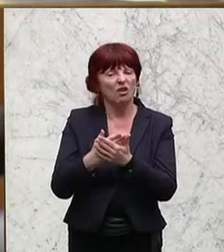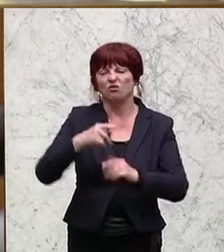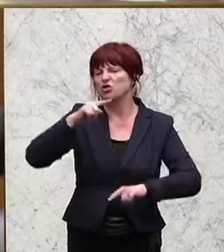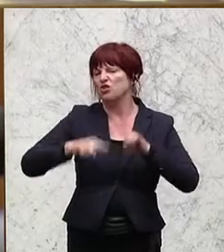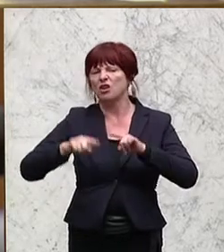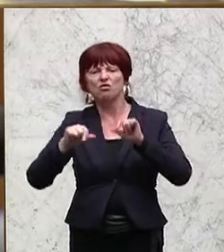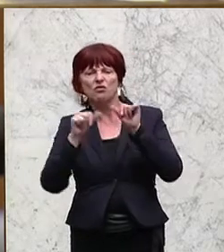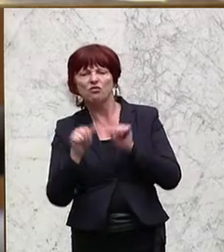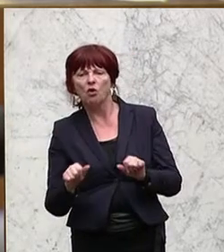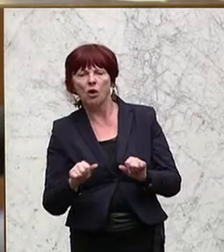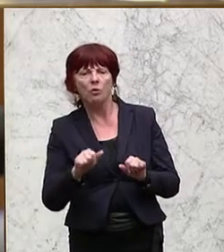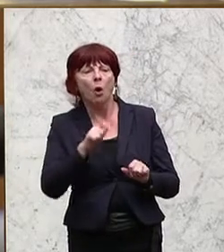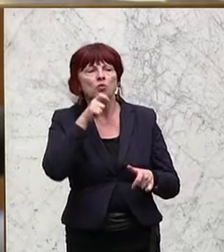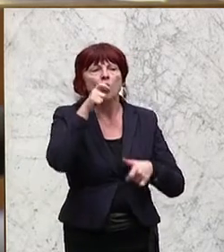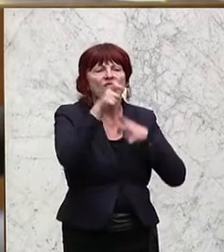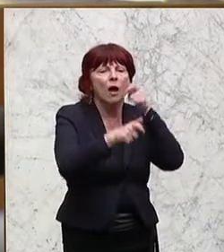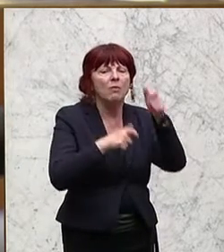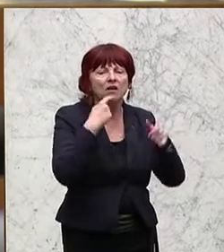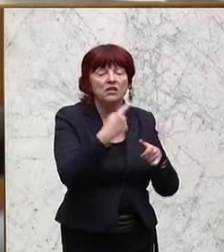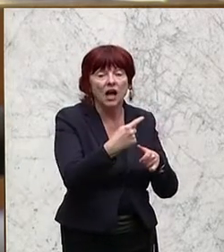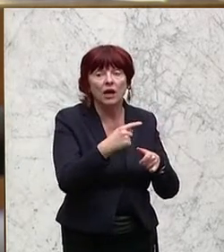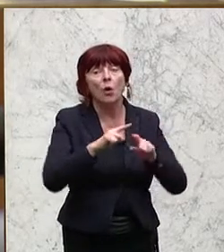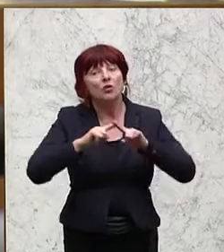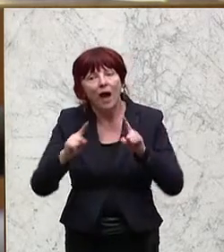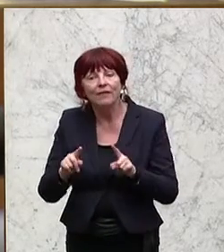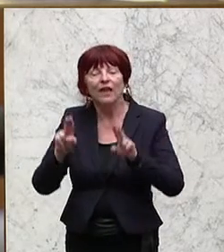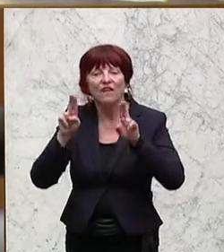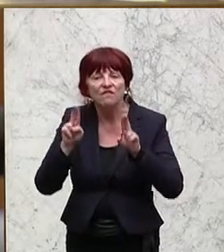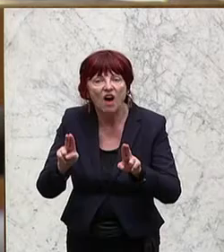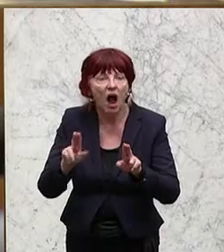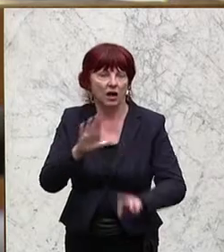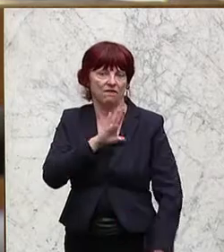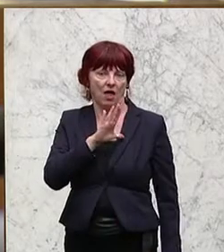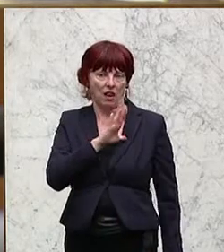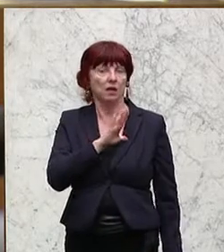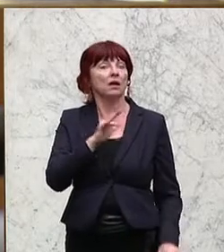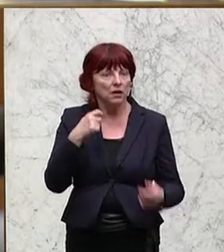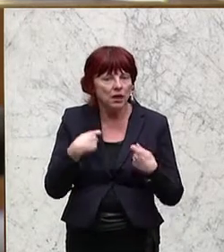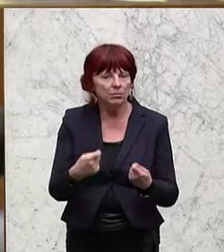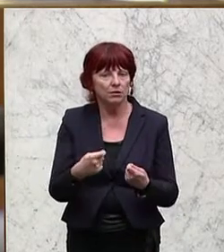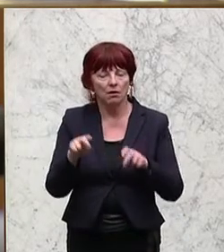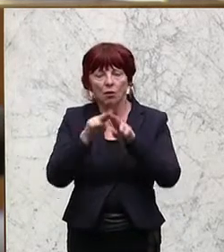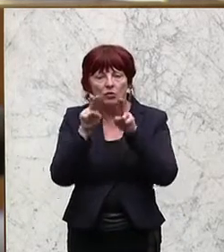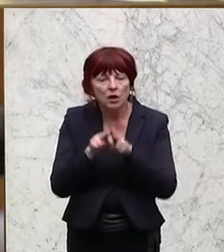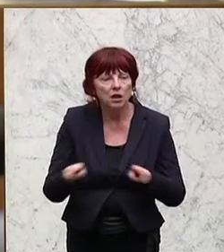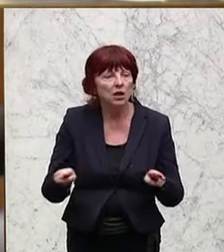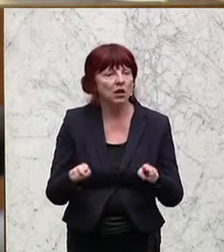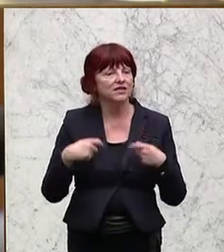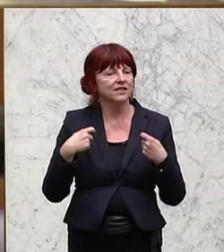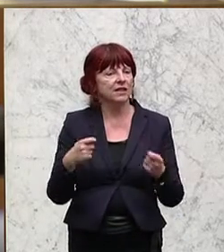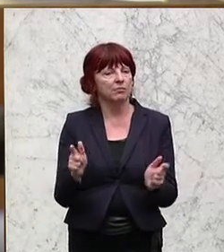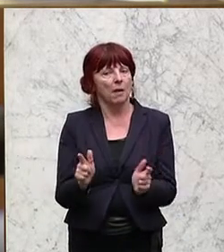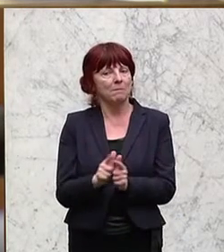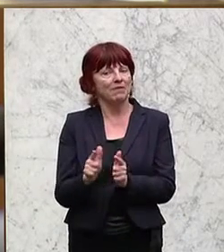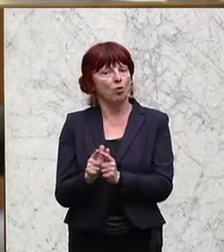Menschen, die nur verbal sich vielleicht äußern und andere sind, wirklich tatsächlich potenziell gefährlich. Und da gibt es international Methoden